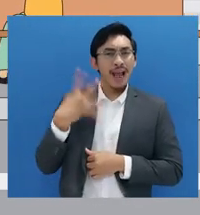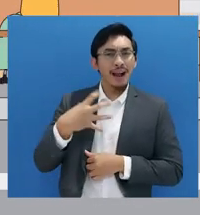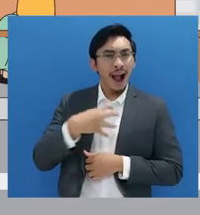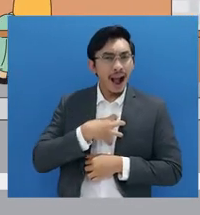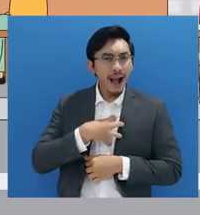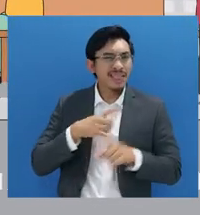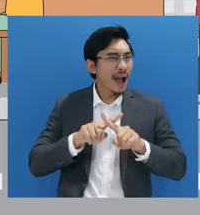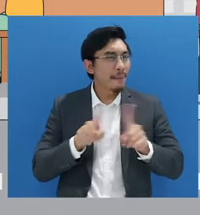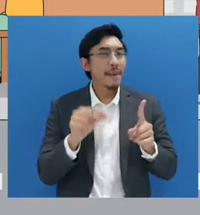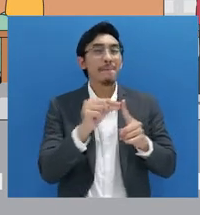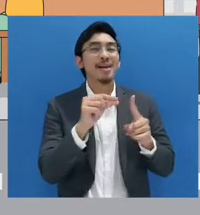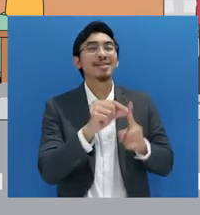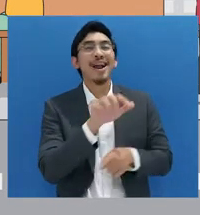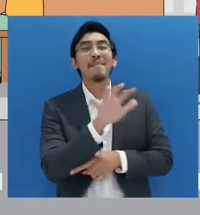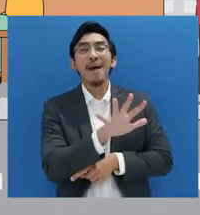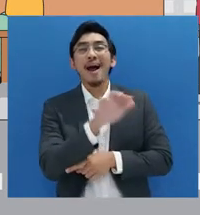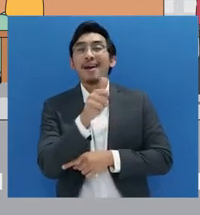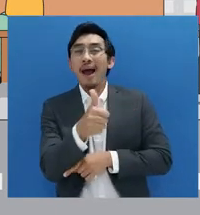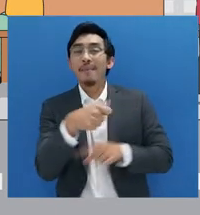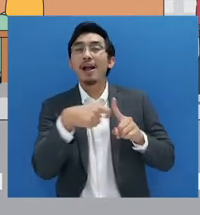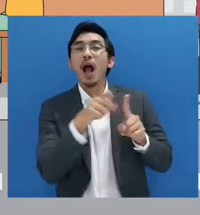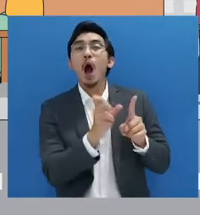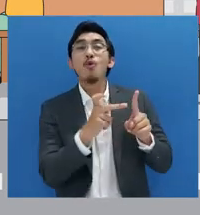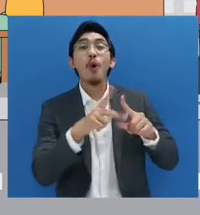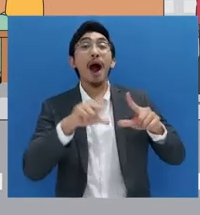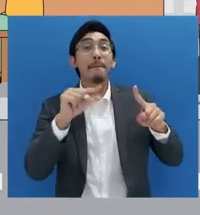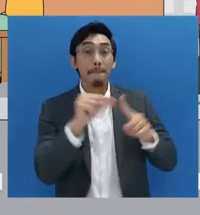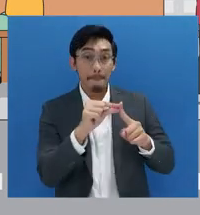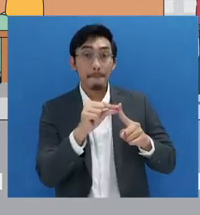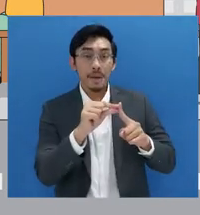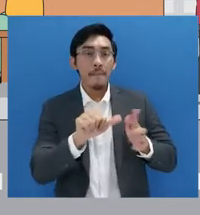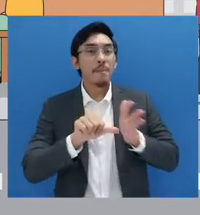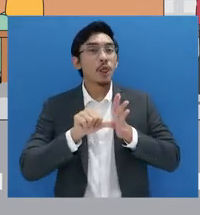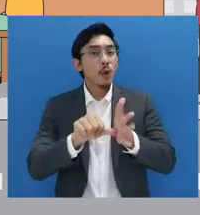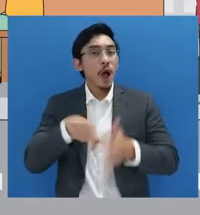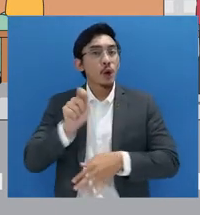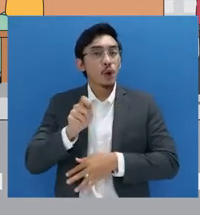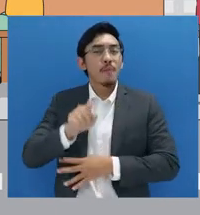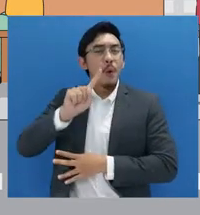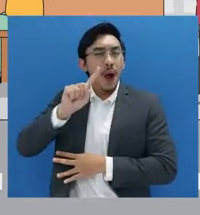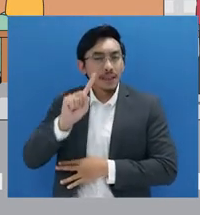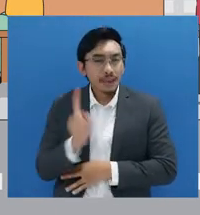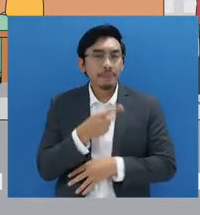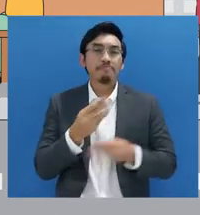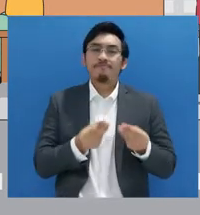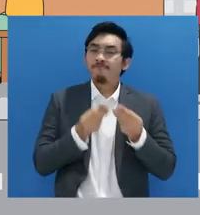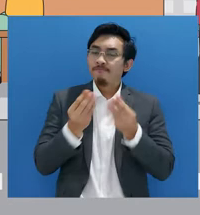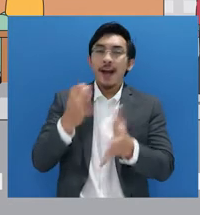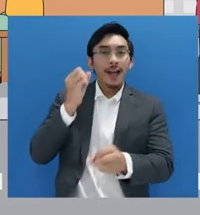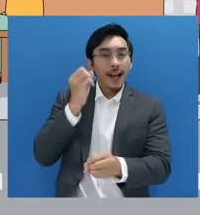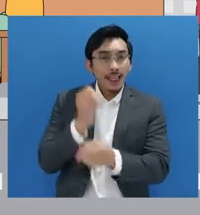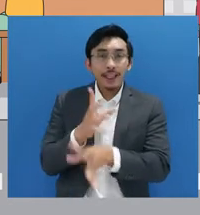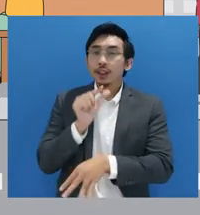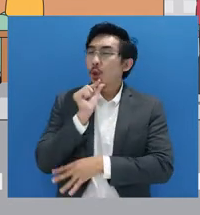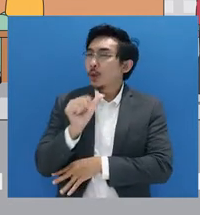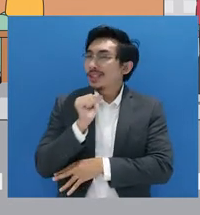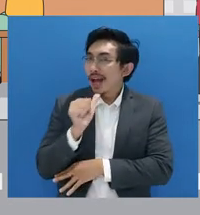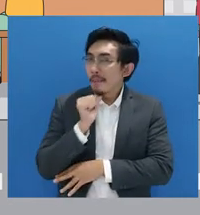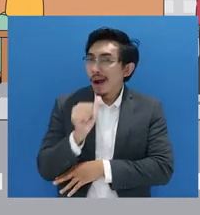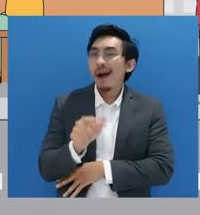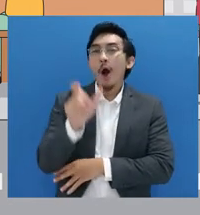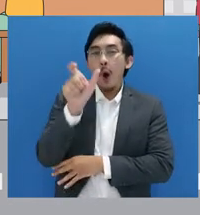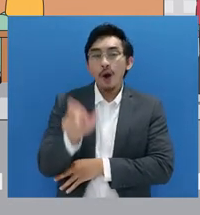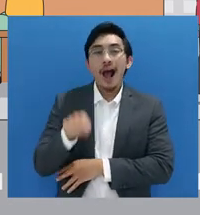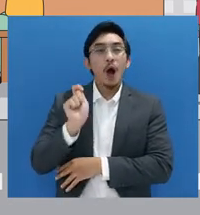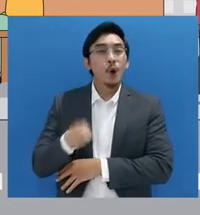56 KUHAP, bantuan hukum hanya wajib disediakan secara cuma-cuma bagi mereka yang terancam pidana mati dengan